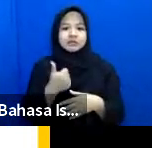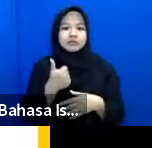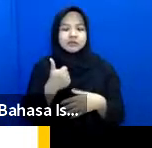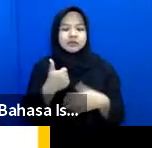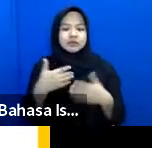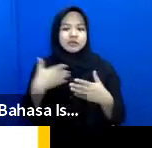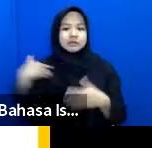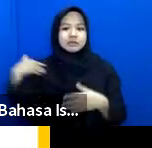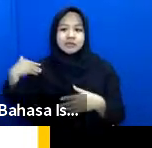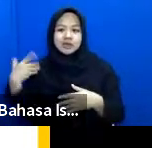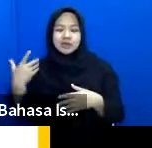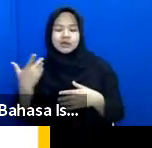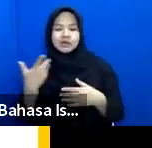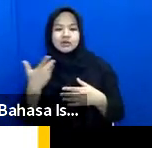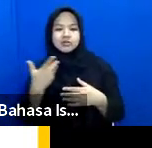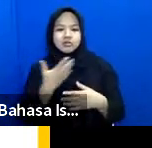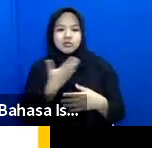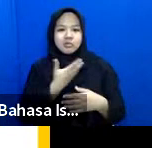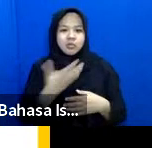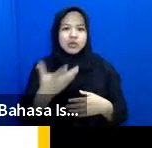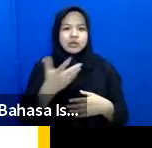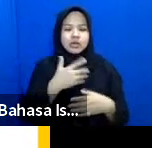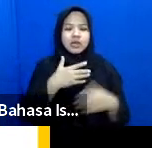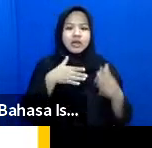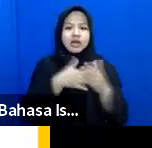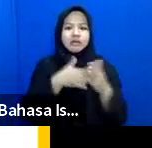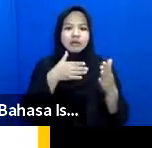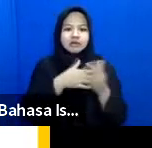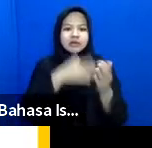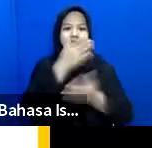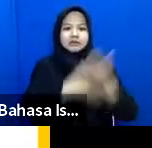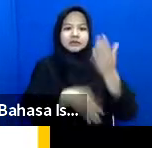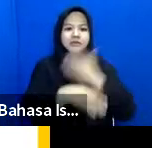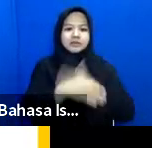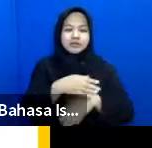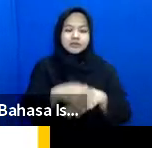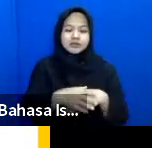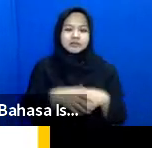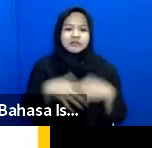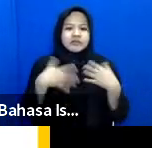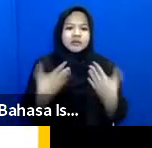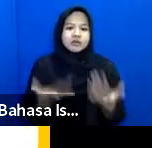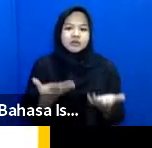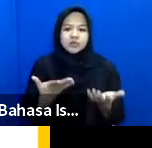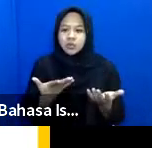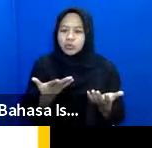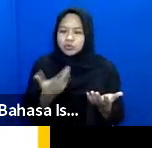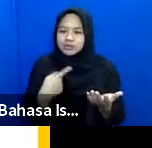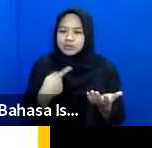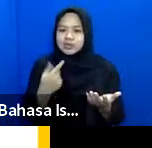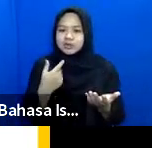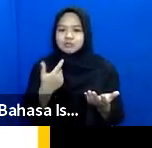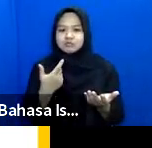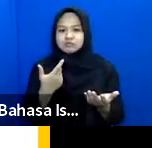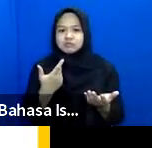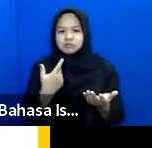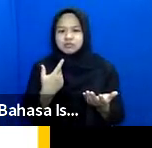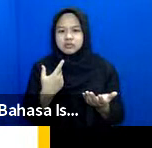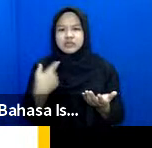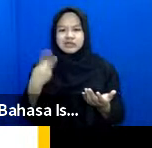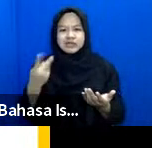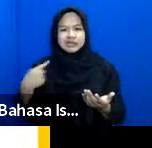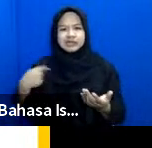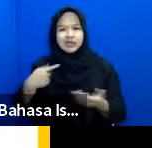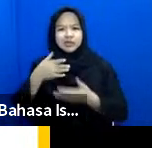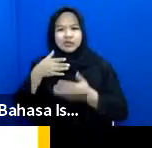pihak yang melanggengkan hambatan-hambatan bagi penyandang disabilitas atau bisa saja kita merupakan hambatan